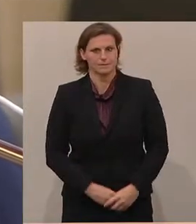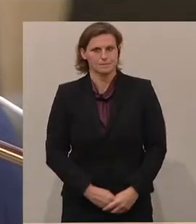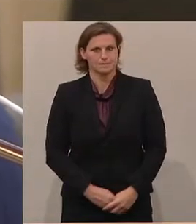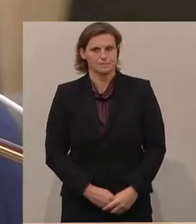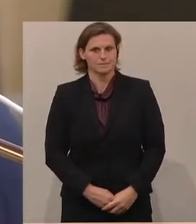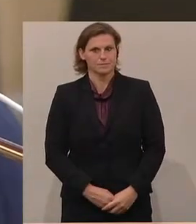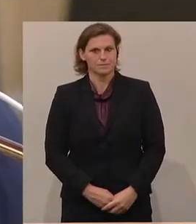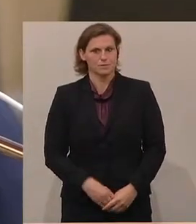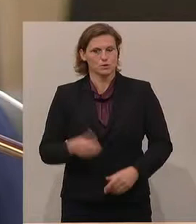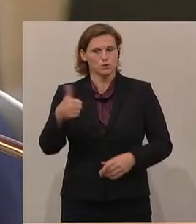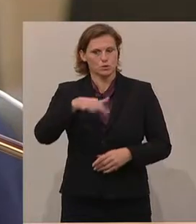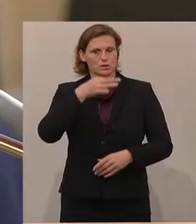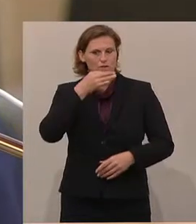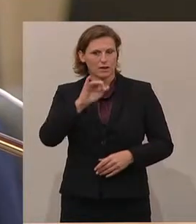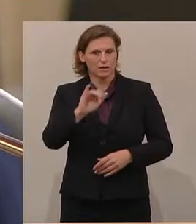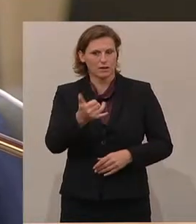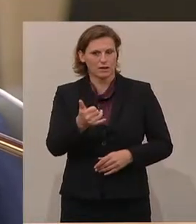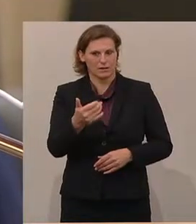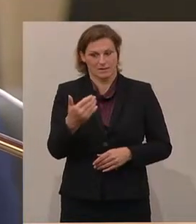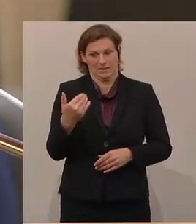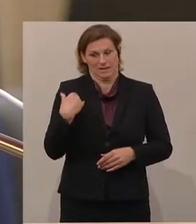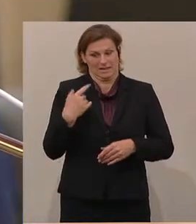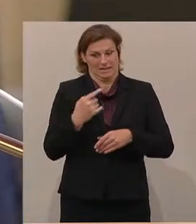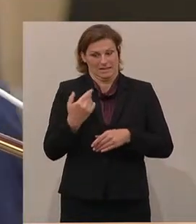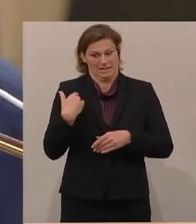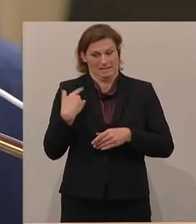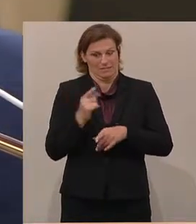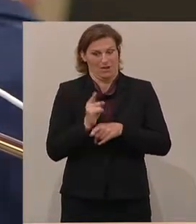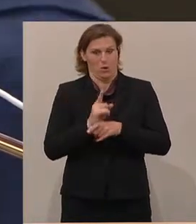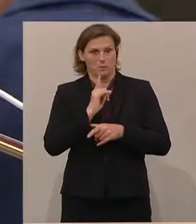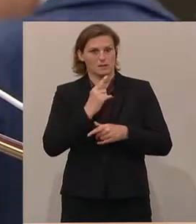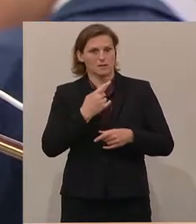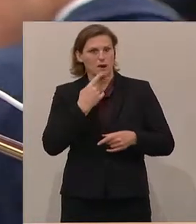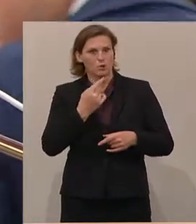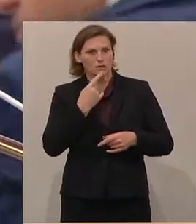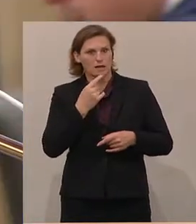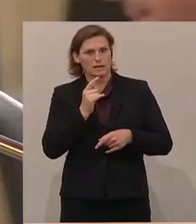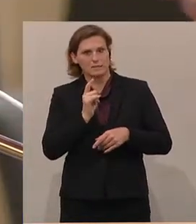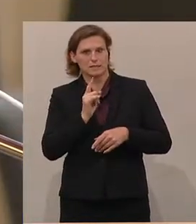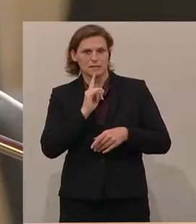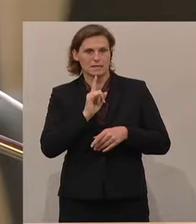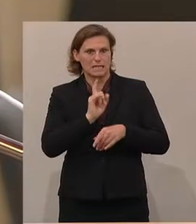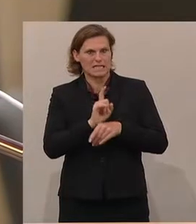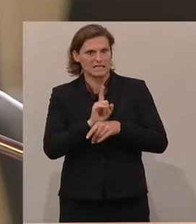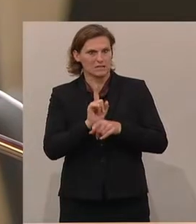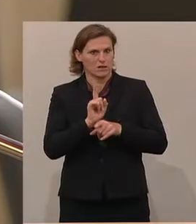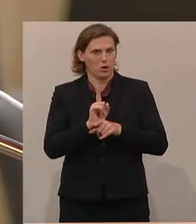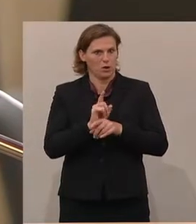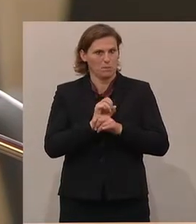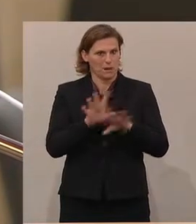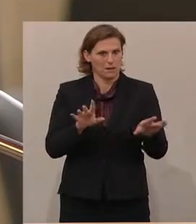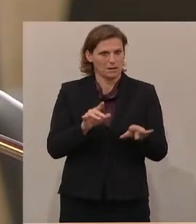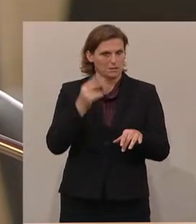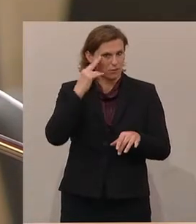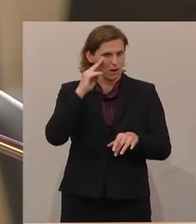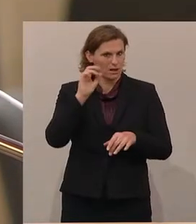Es hat aber in der kurzen Vergangenheit auch kritischere Aussagen gegeben vom Herrn Salvini oder die auch von den Medien kritisiert worden sind. Wie stehen Sie denn